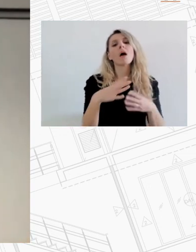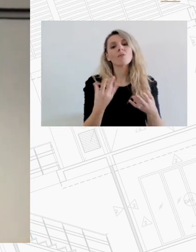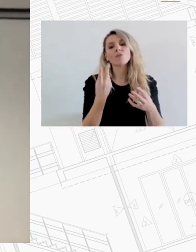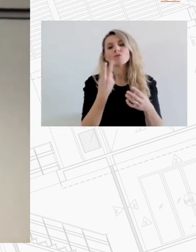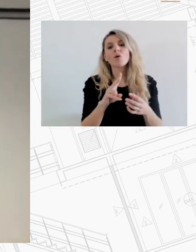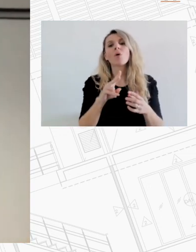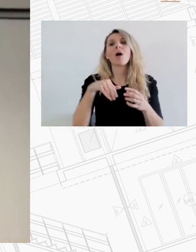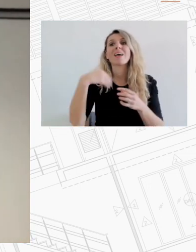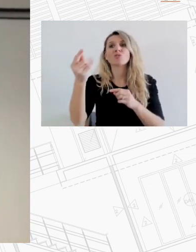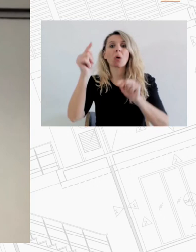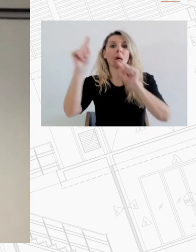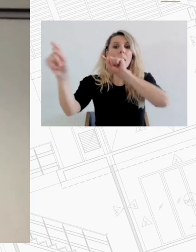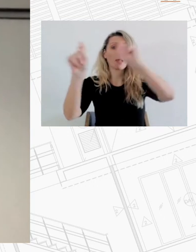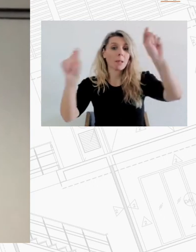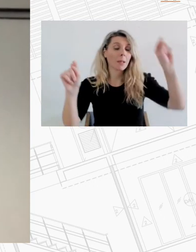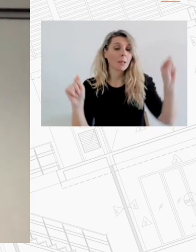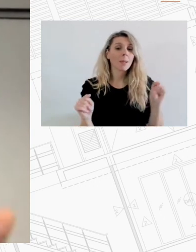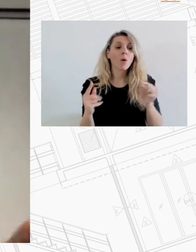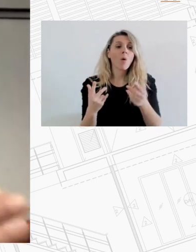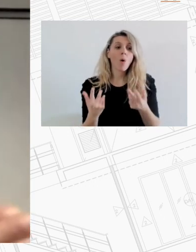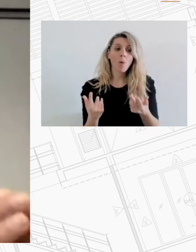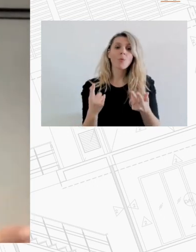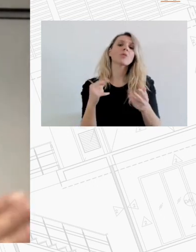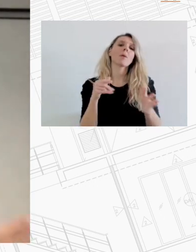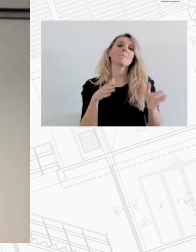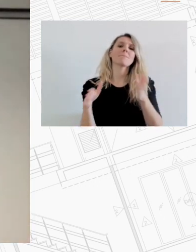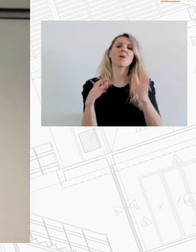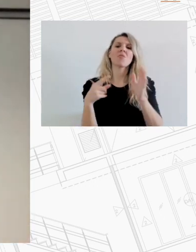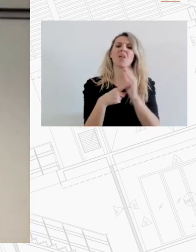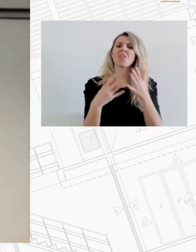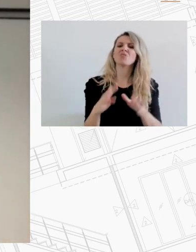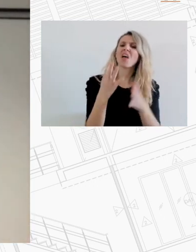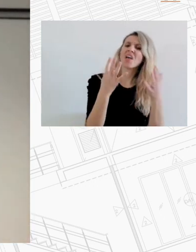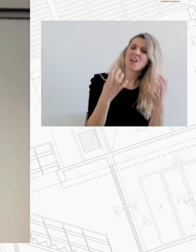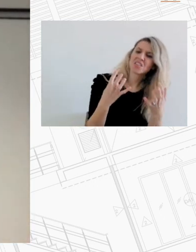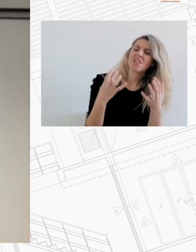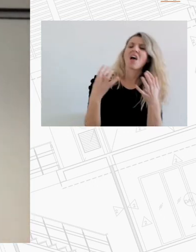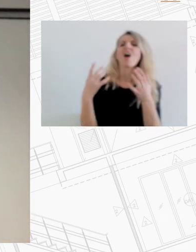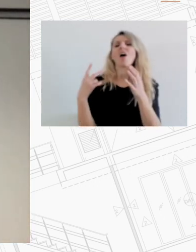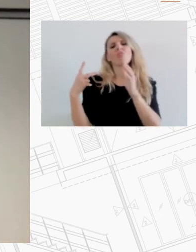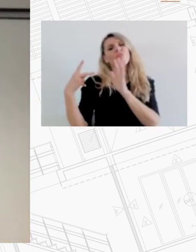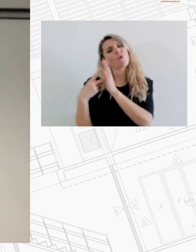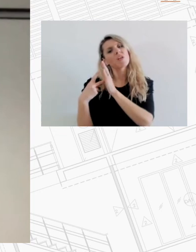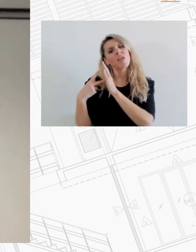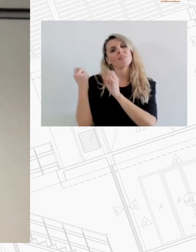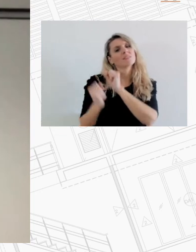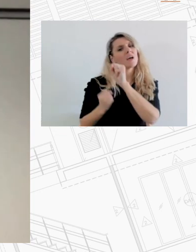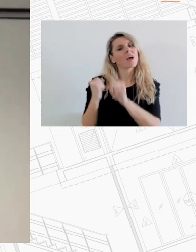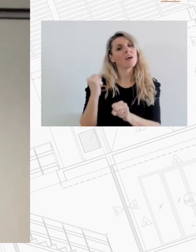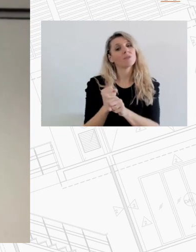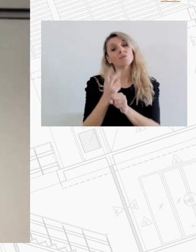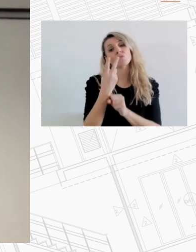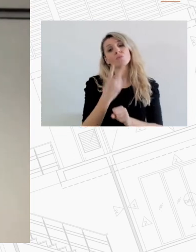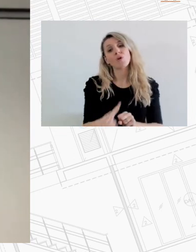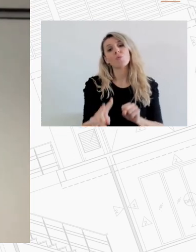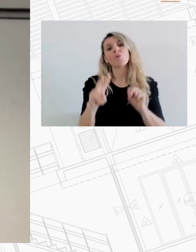οπότε η περίοδος η δεκατία του 90 και του 2000 τουλάχιστον με βάση τα στοιχεία των